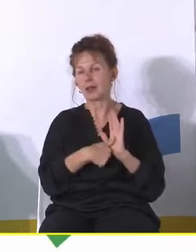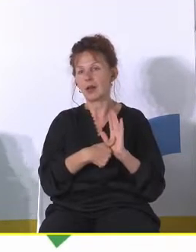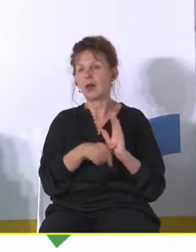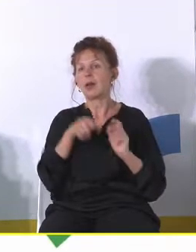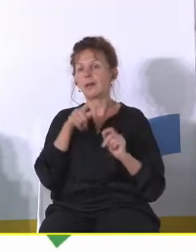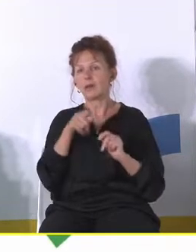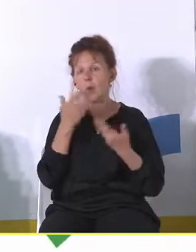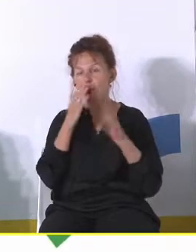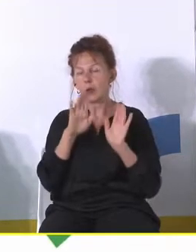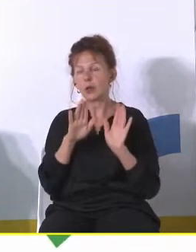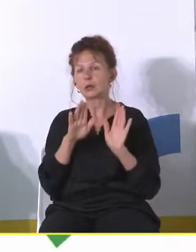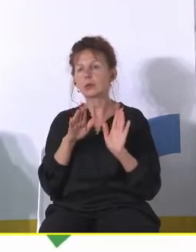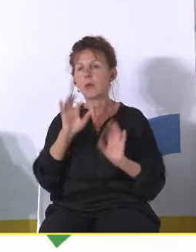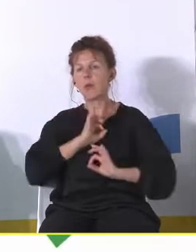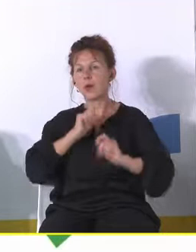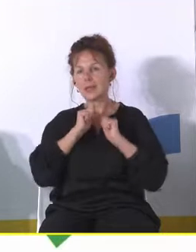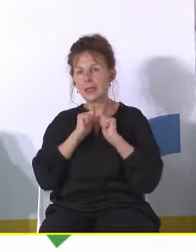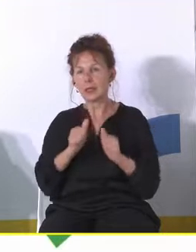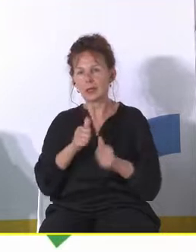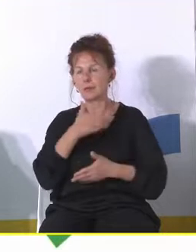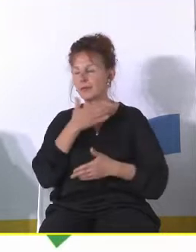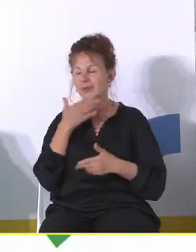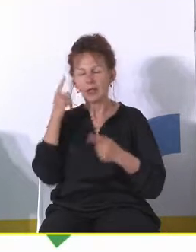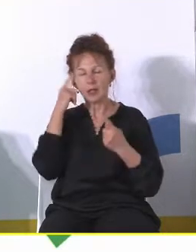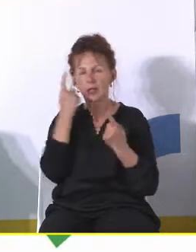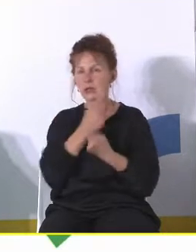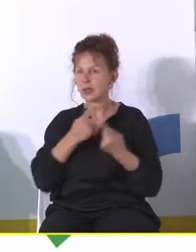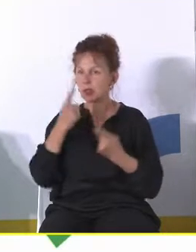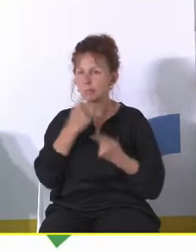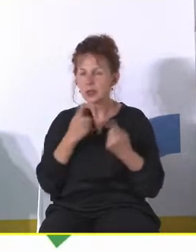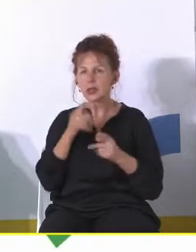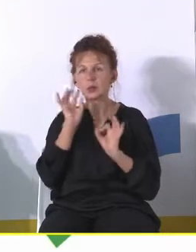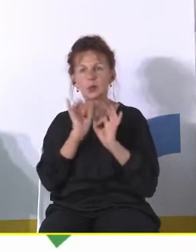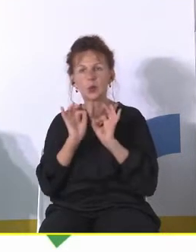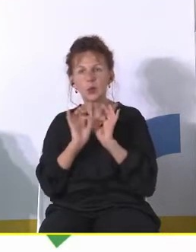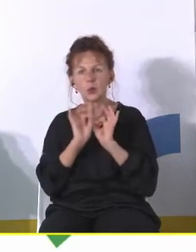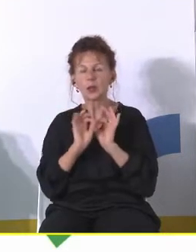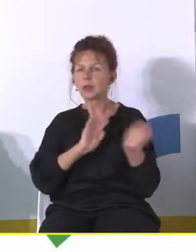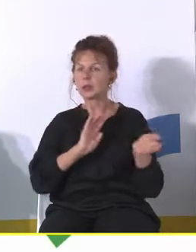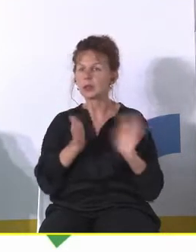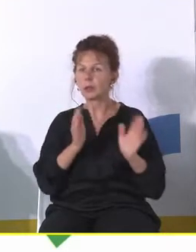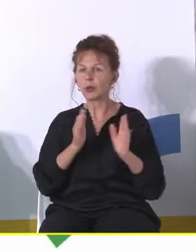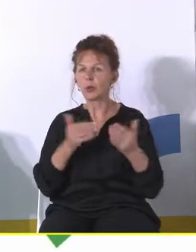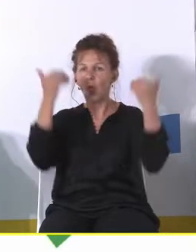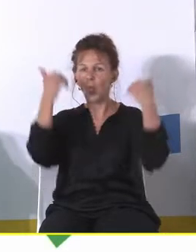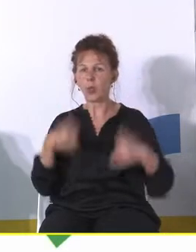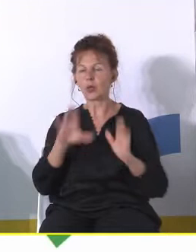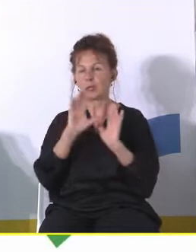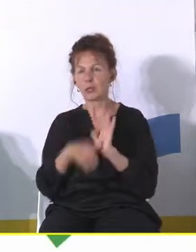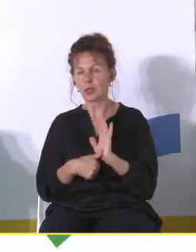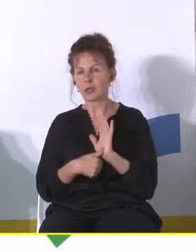taka moim zdaniem nie do końca przemyślana, nie do końca przemyślany sposób na tożsamość miasta